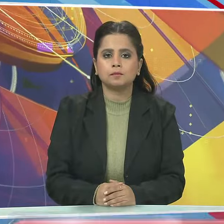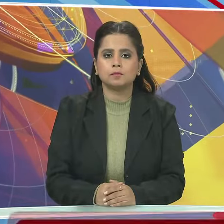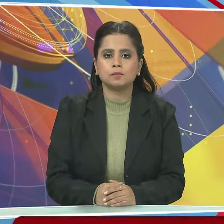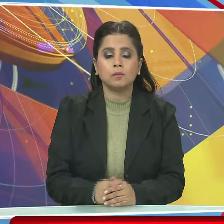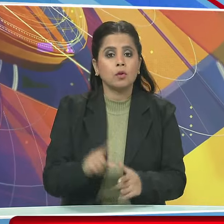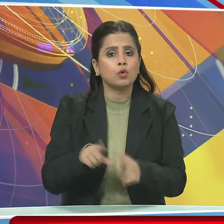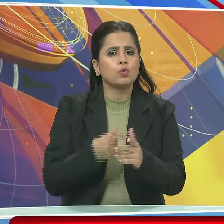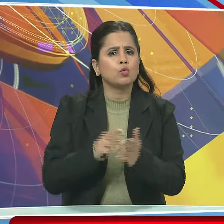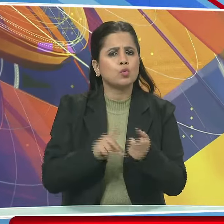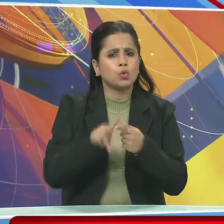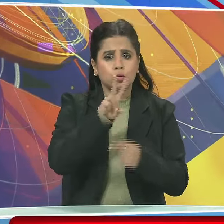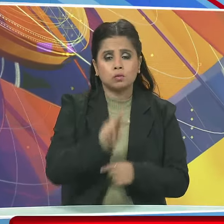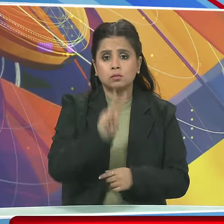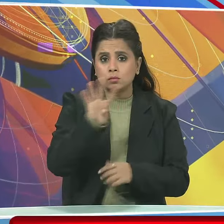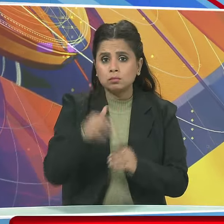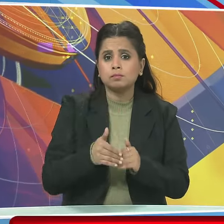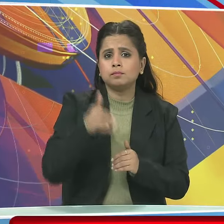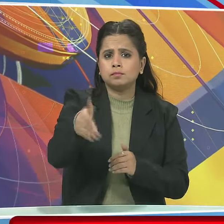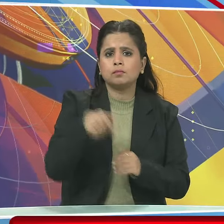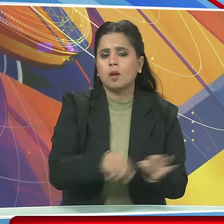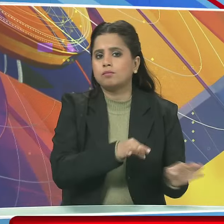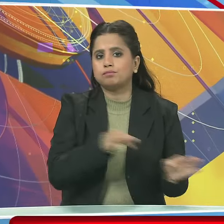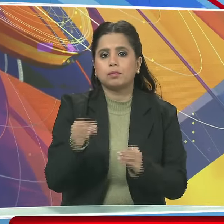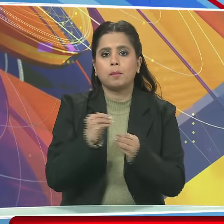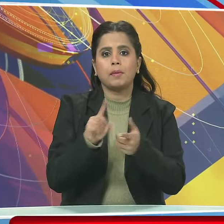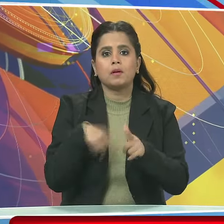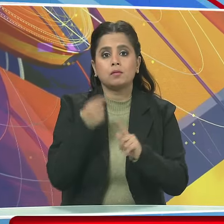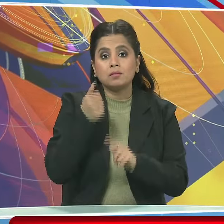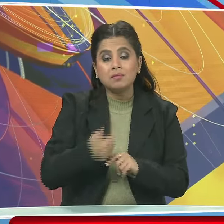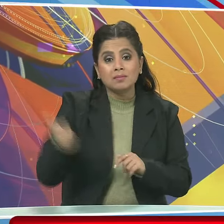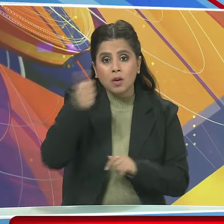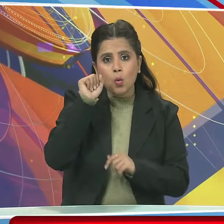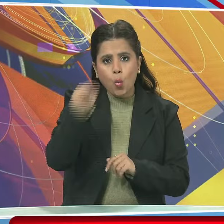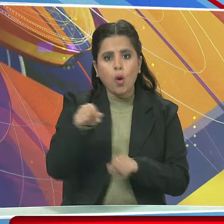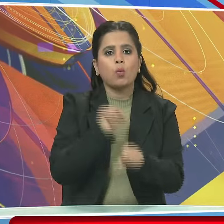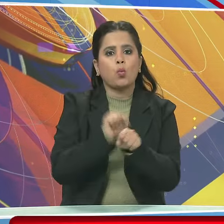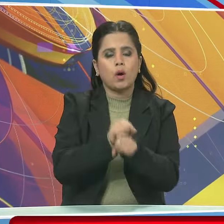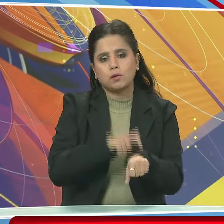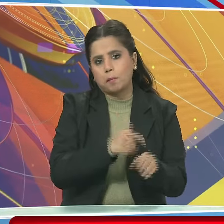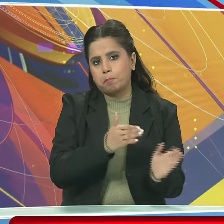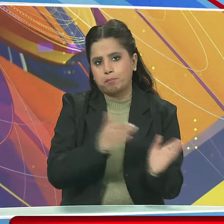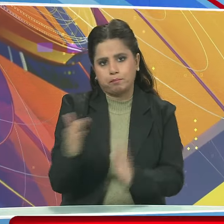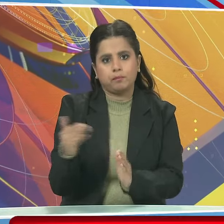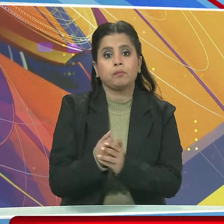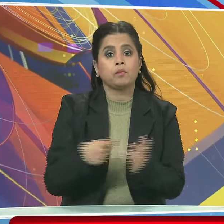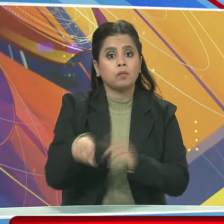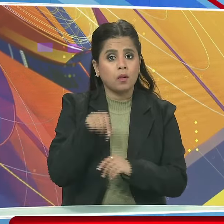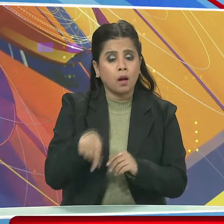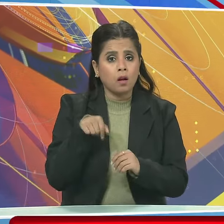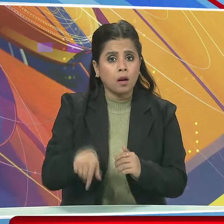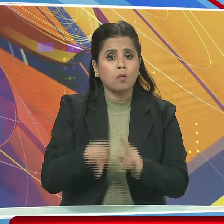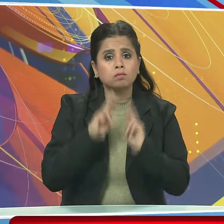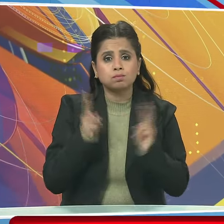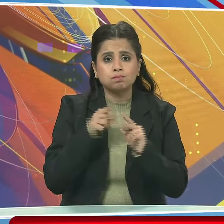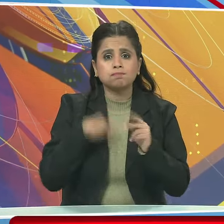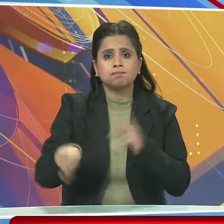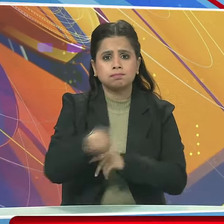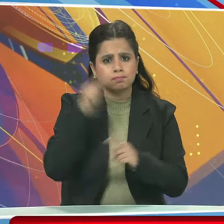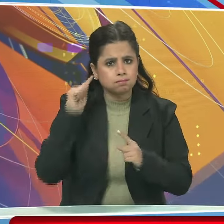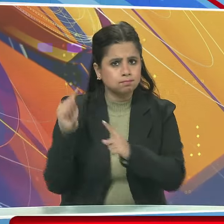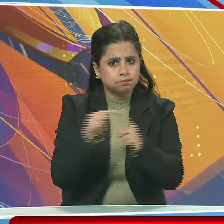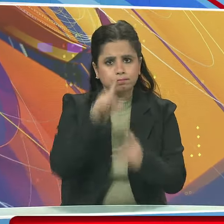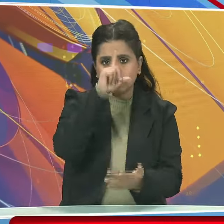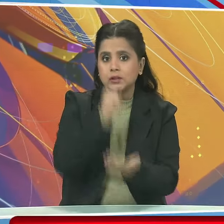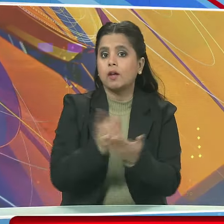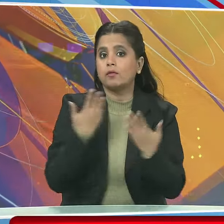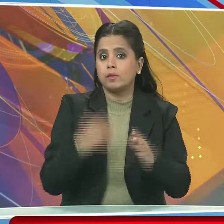जून 2024 तक बढ़ाया गया भाषपा अध्यक्ष जेपी नद्या का कारेकाल राष्टे कारेकार्णी की बैठेक में सर्वसंबत्ती से लिया गया